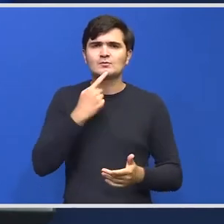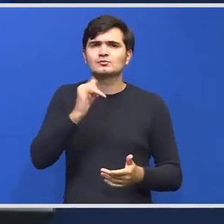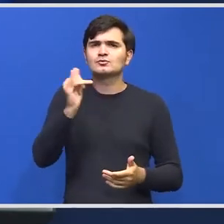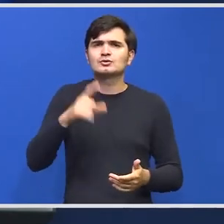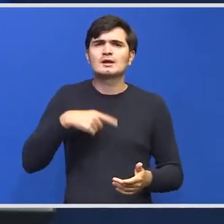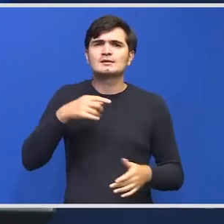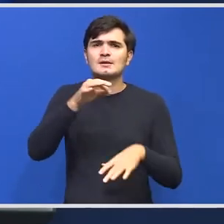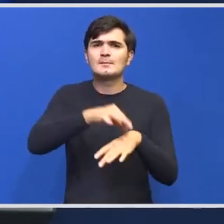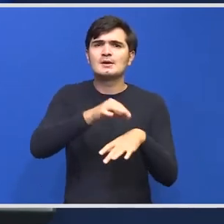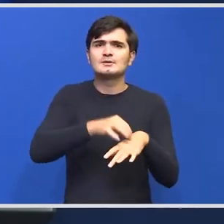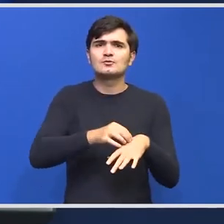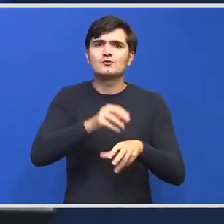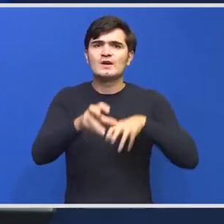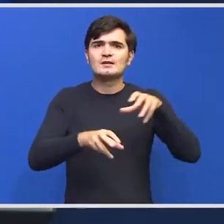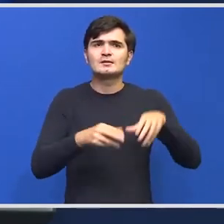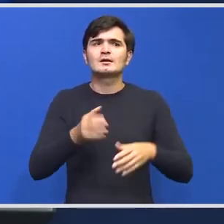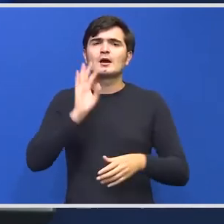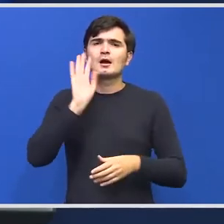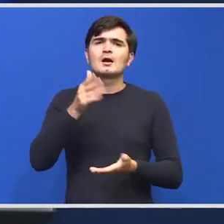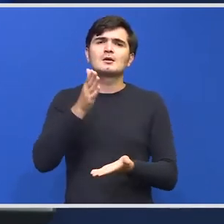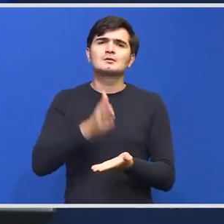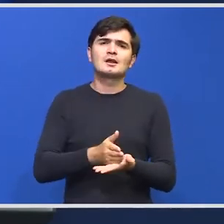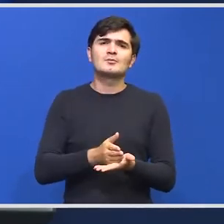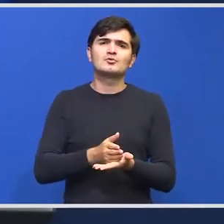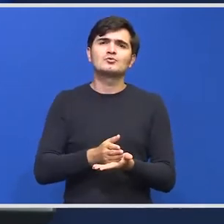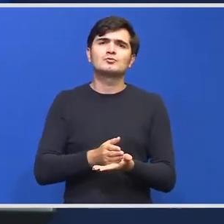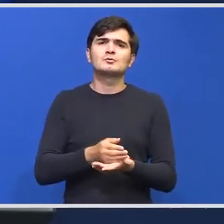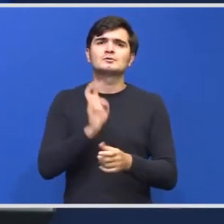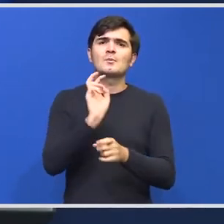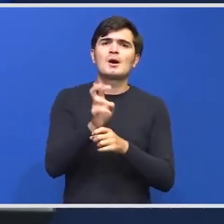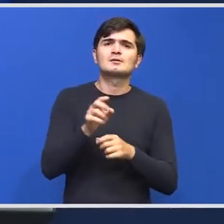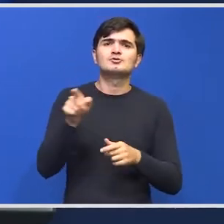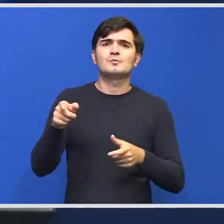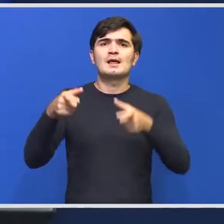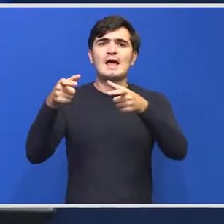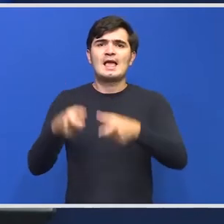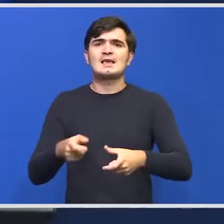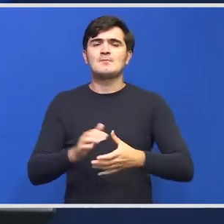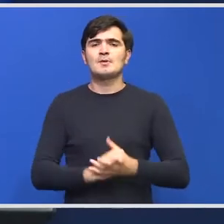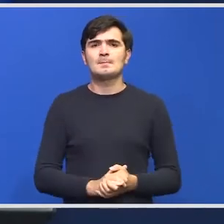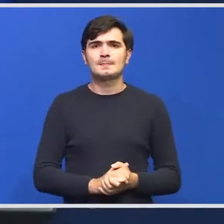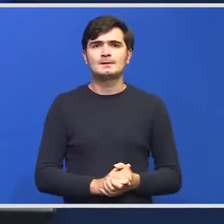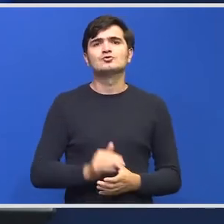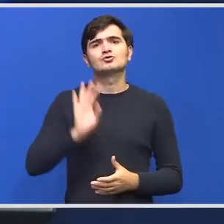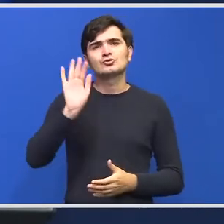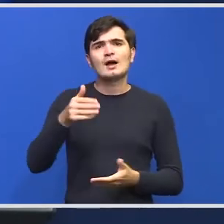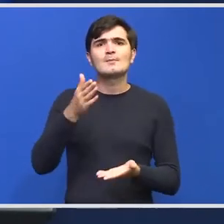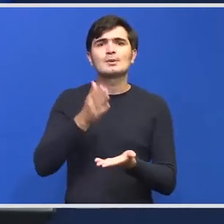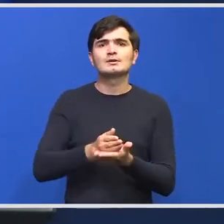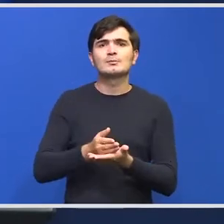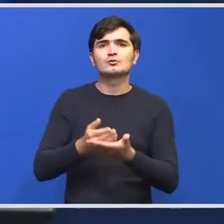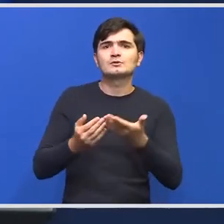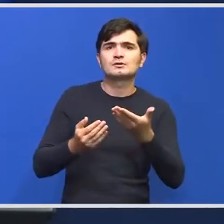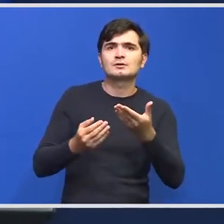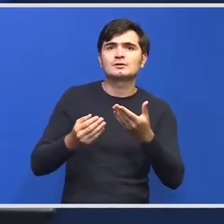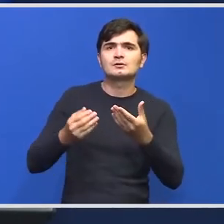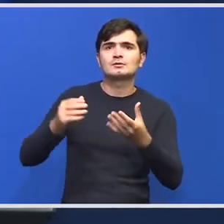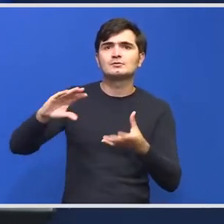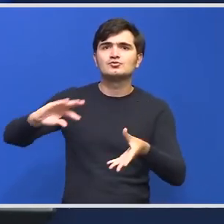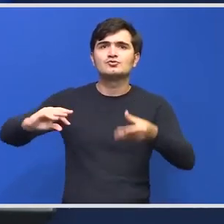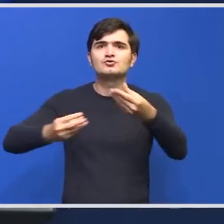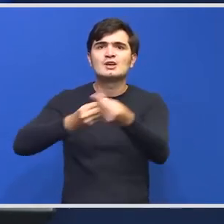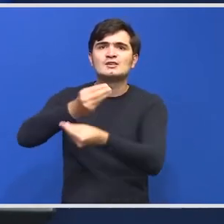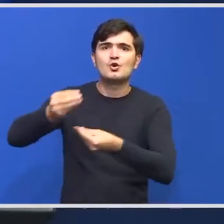este medicul veterinar care are dreptul să participe la echipă și să aibă dreptul să gestioneze substanțele